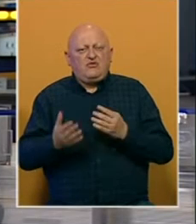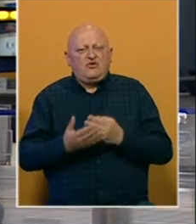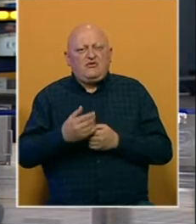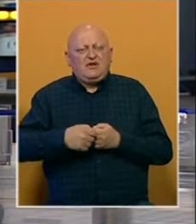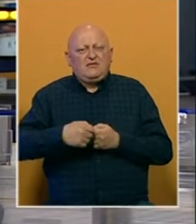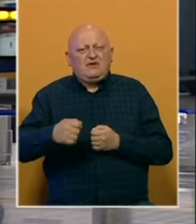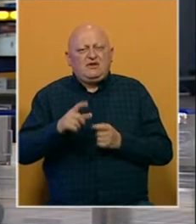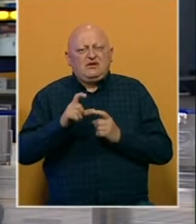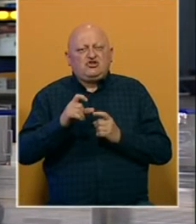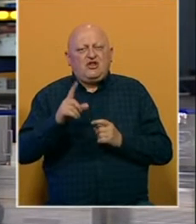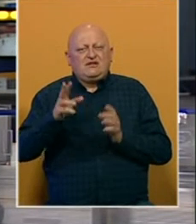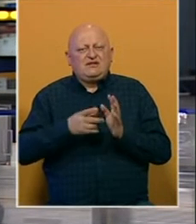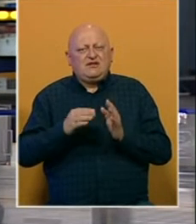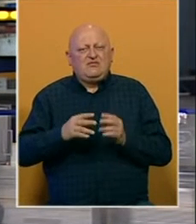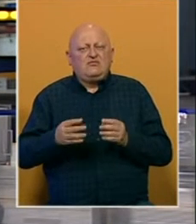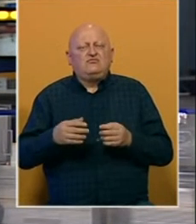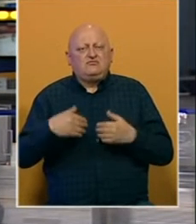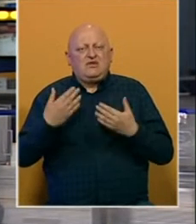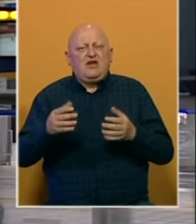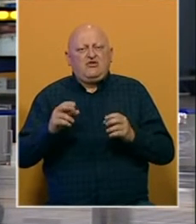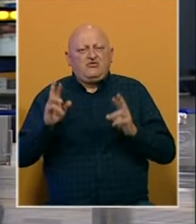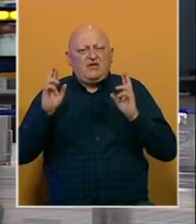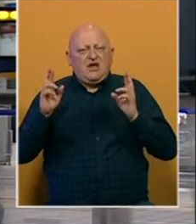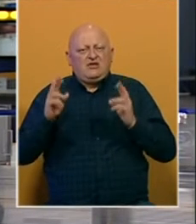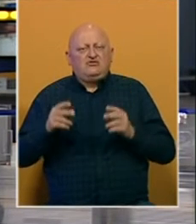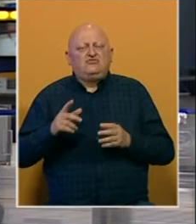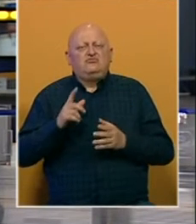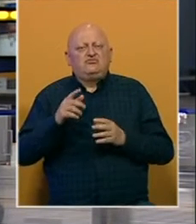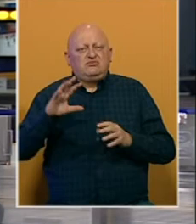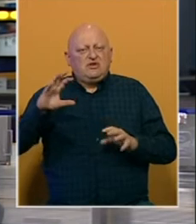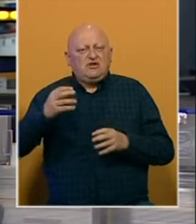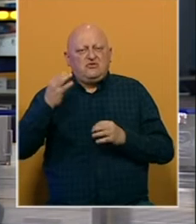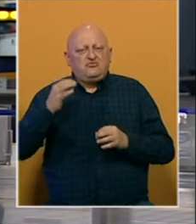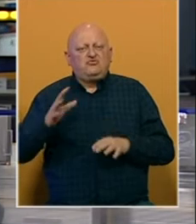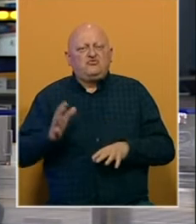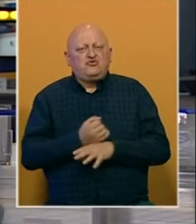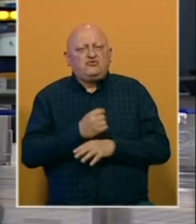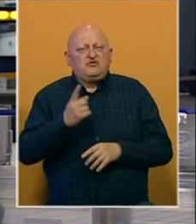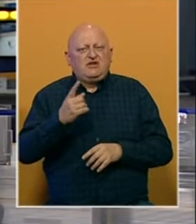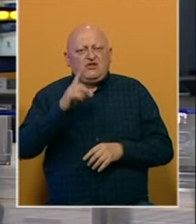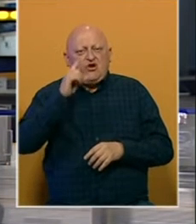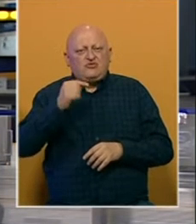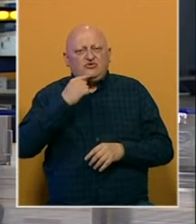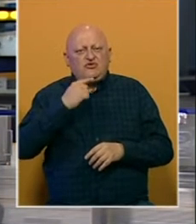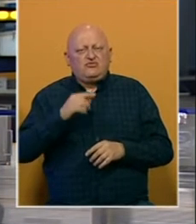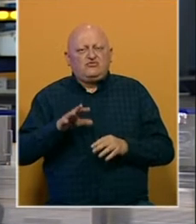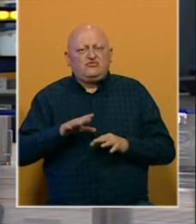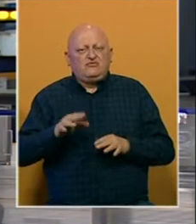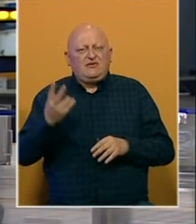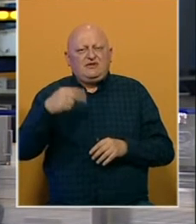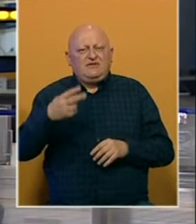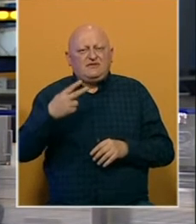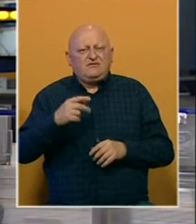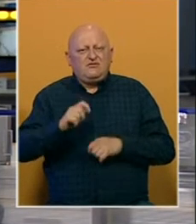novih kilometara ceste stolac Neum bude nadu da će sezona biti uspješna. U jedinoj opštini koja je u pandemijskoj